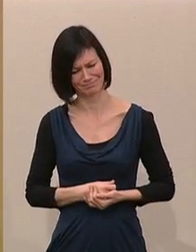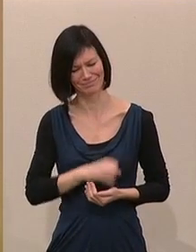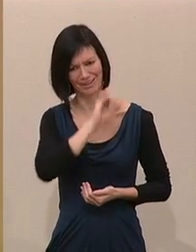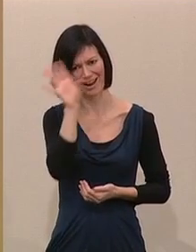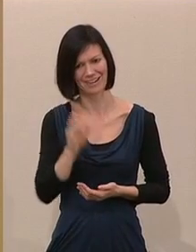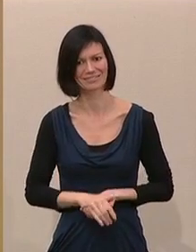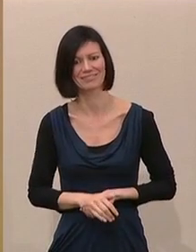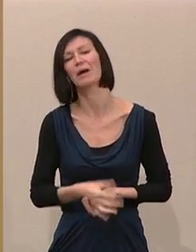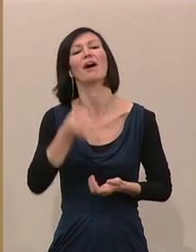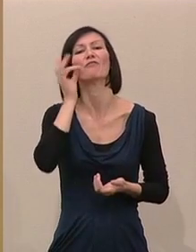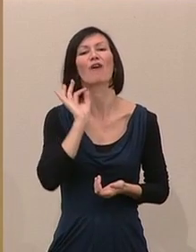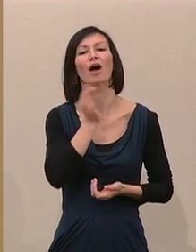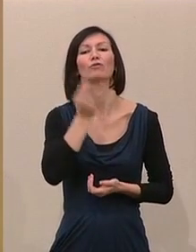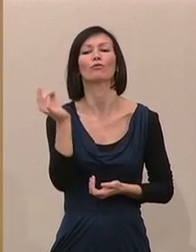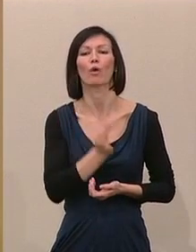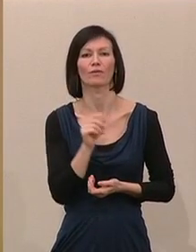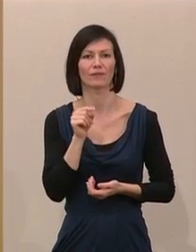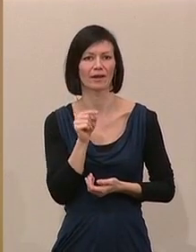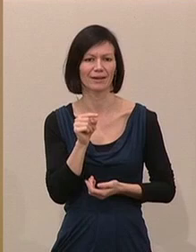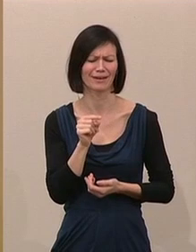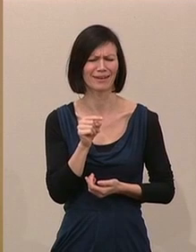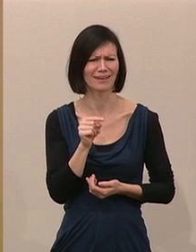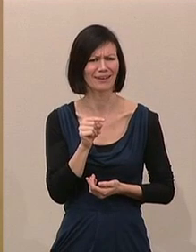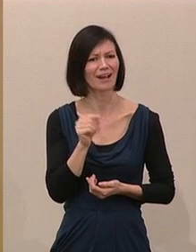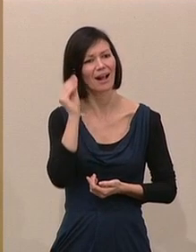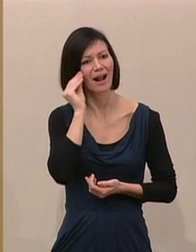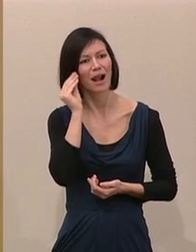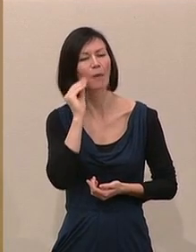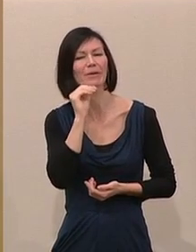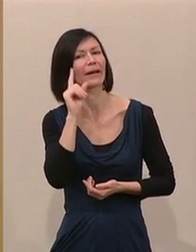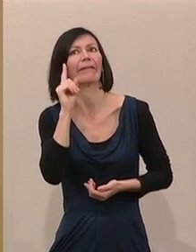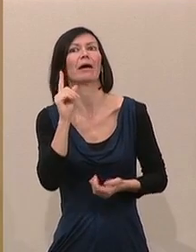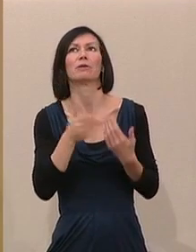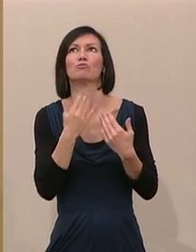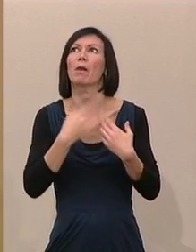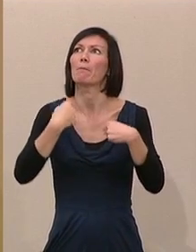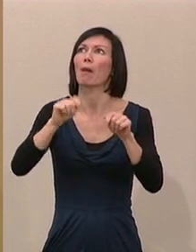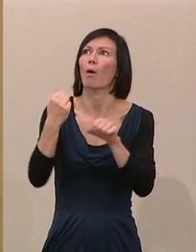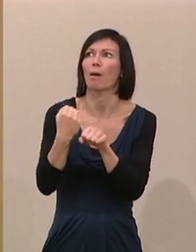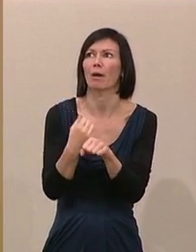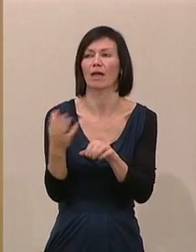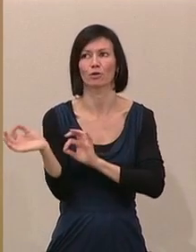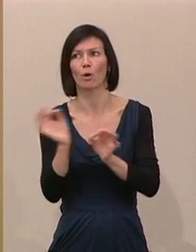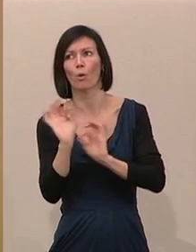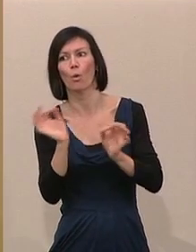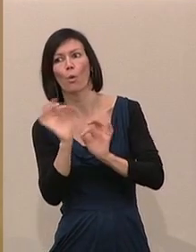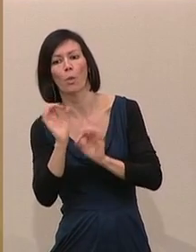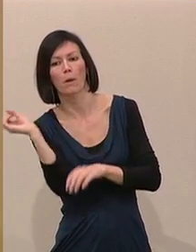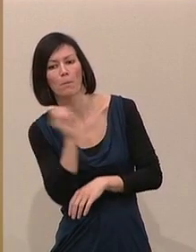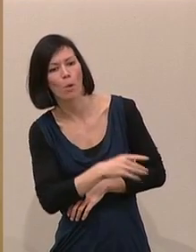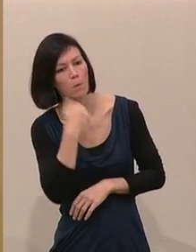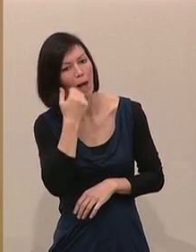Frauenquote wurde sicherlich nicht gedacht an Bauarbeiter, Müllmänner oder Wehrpflichtige,